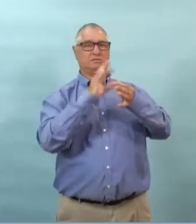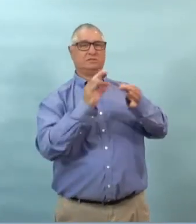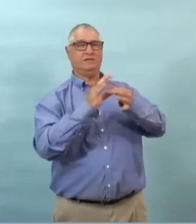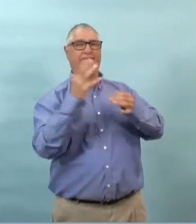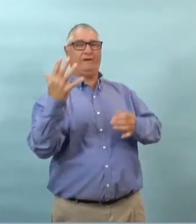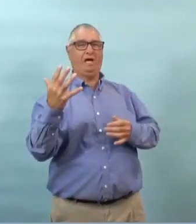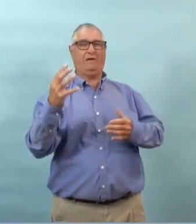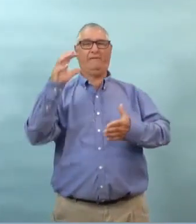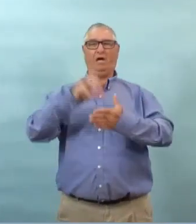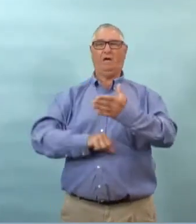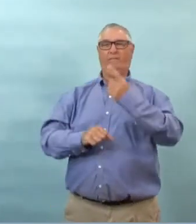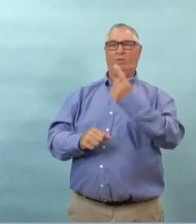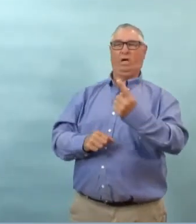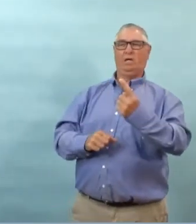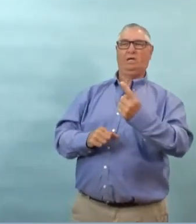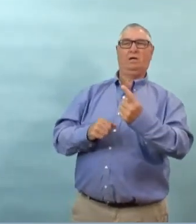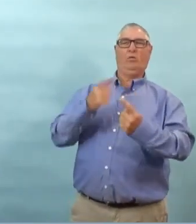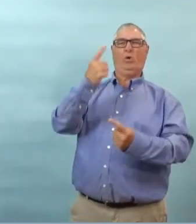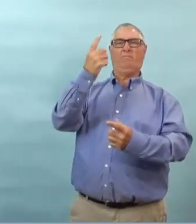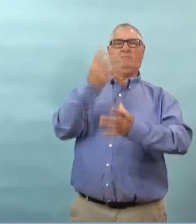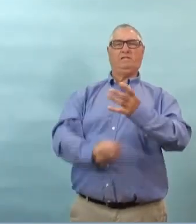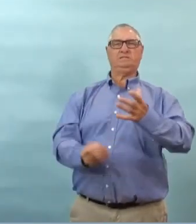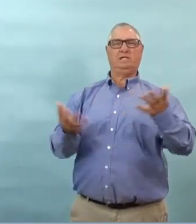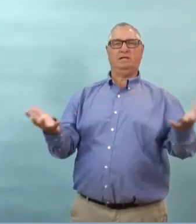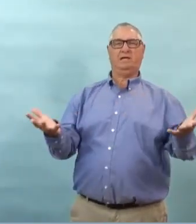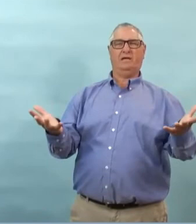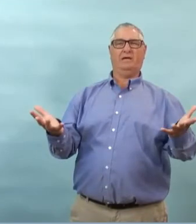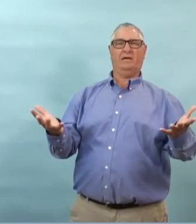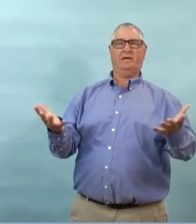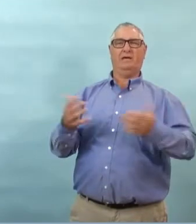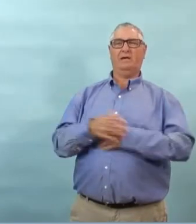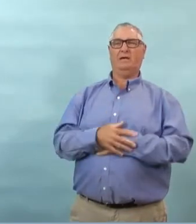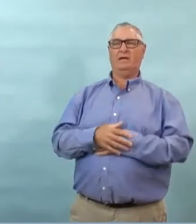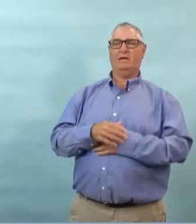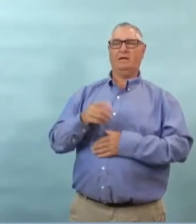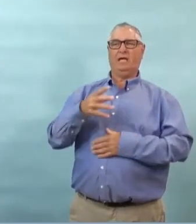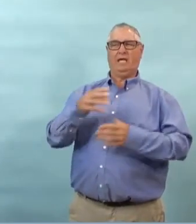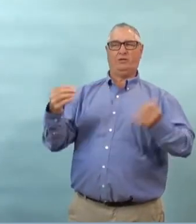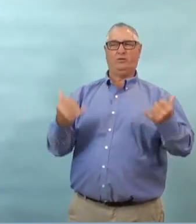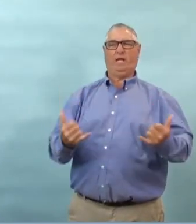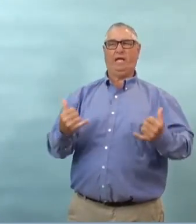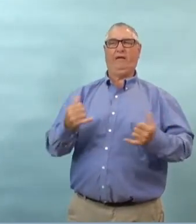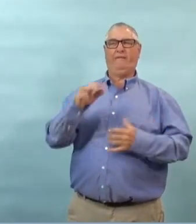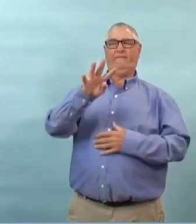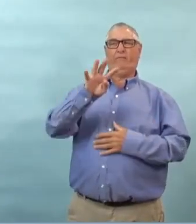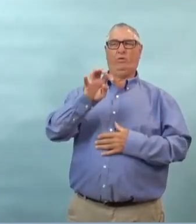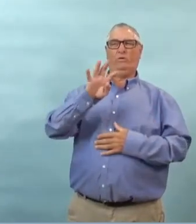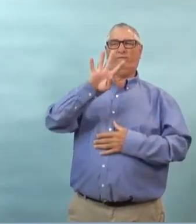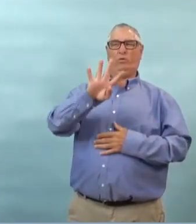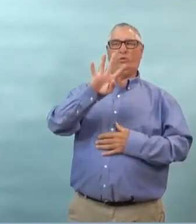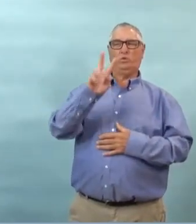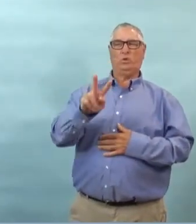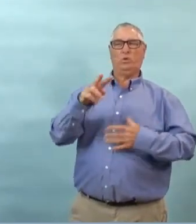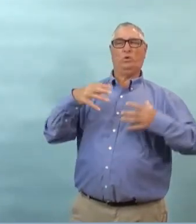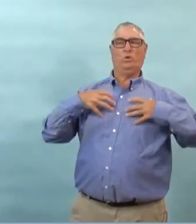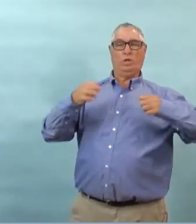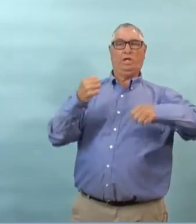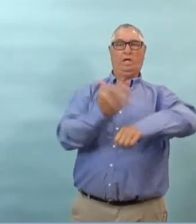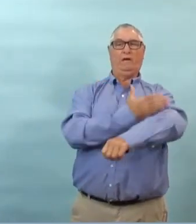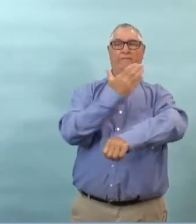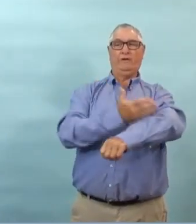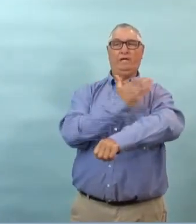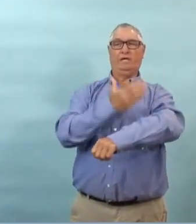hier il y en avait 7 ou il y avait 5 donc vous avez enlevé un cas mais il en reste encore un et aujourd'hui dans le communiqué de